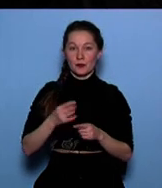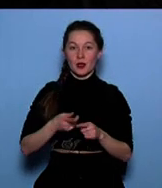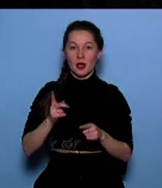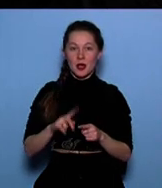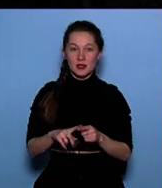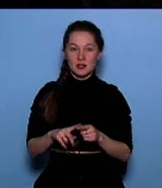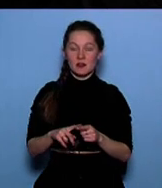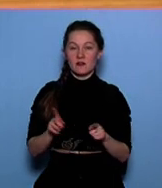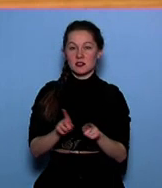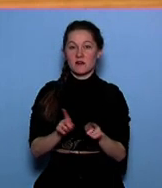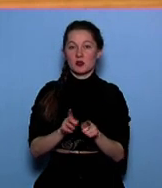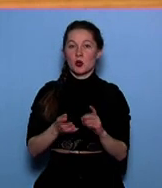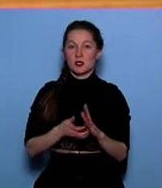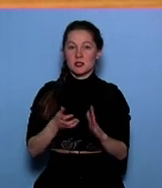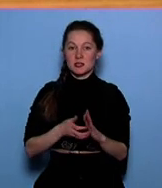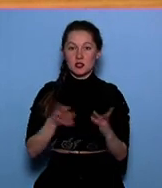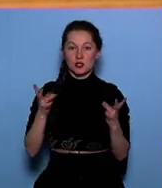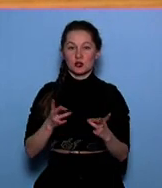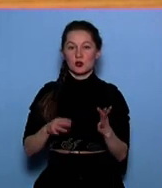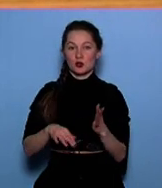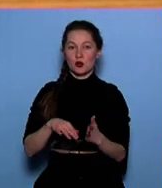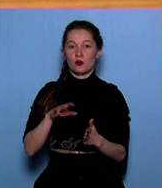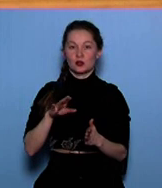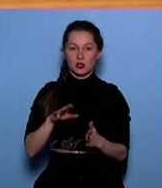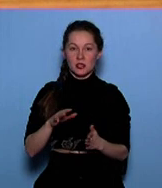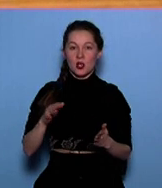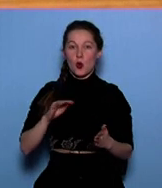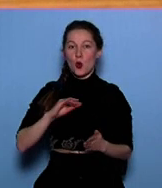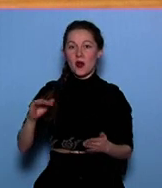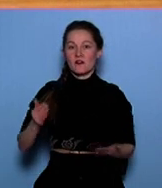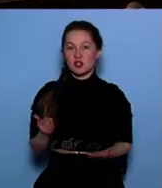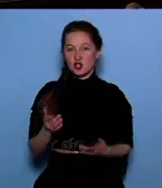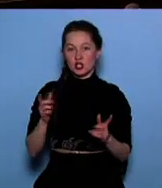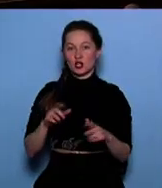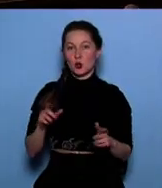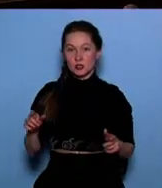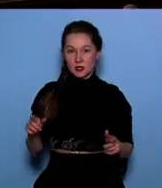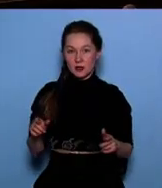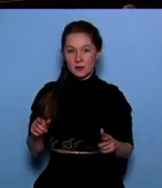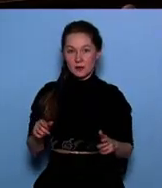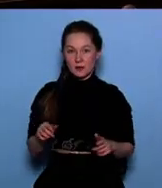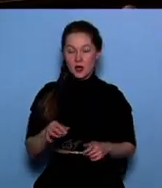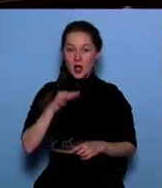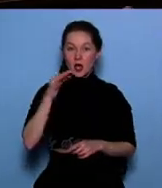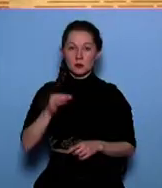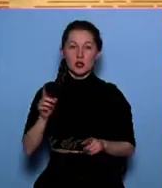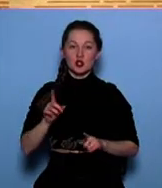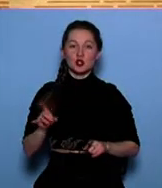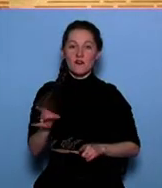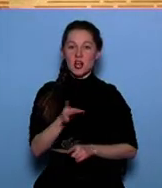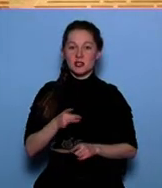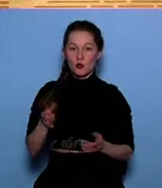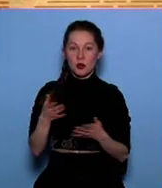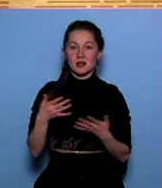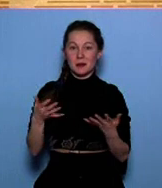все равно недостаточно. Нужно повышать уровень жизни людей, на самом деле, по большому счету. Отмечу, что в нашей республике принята